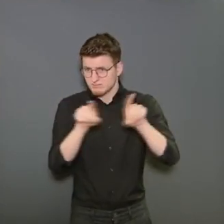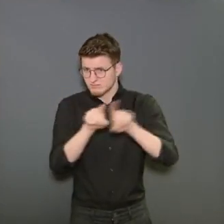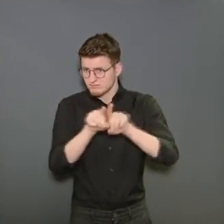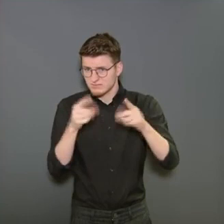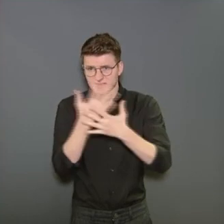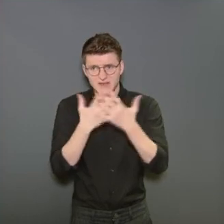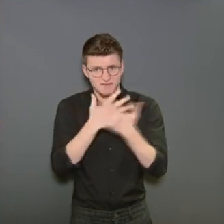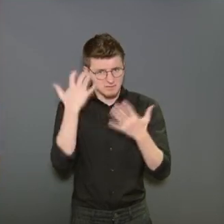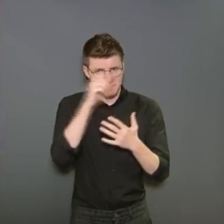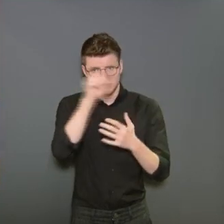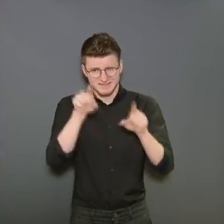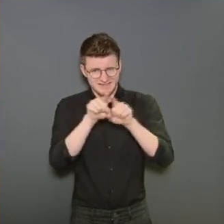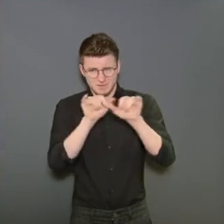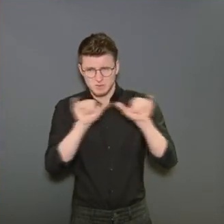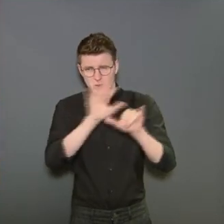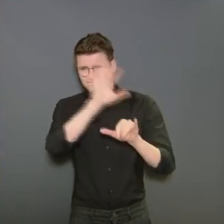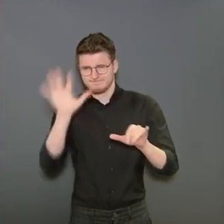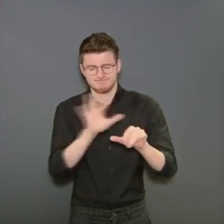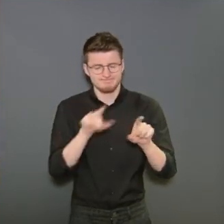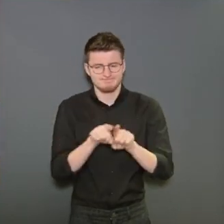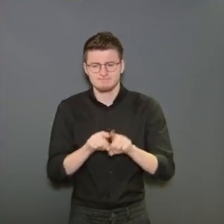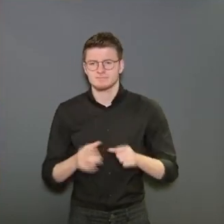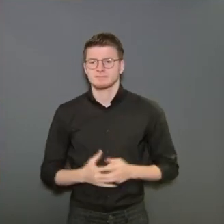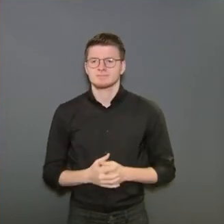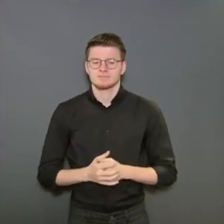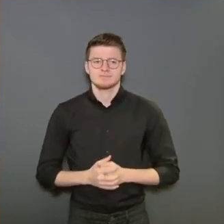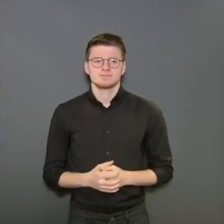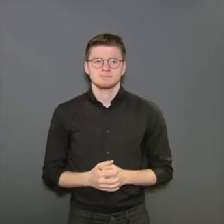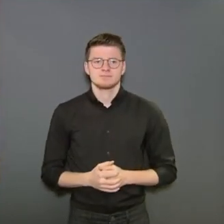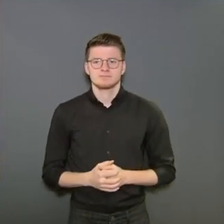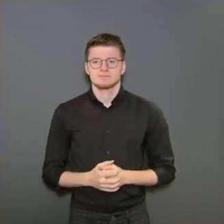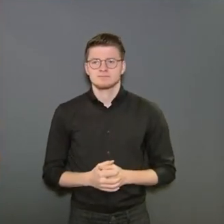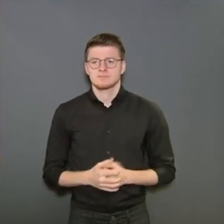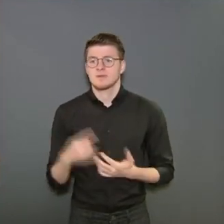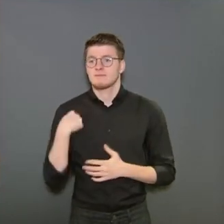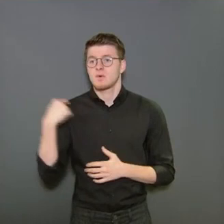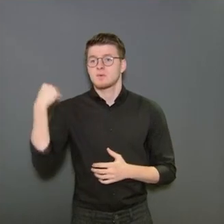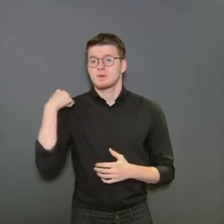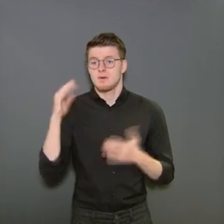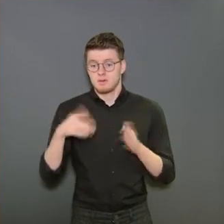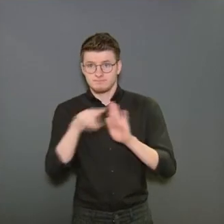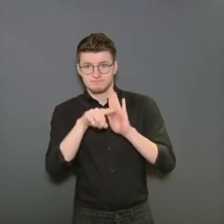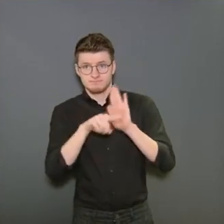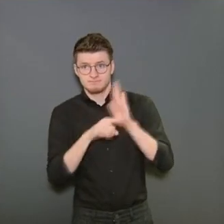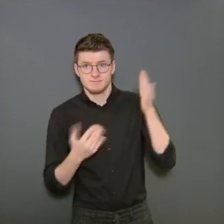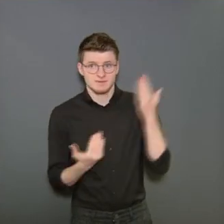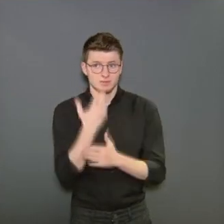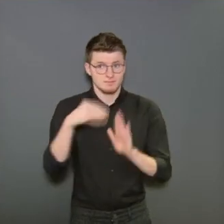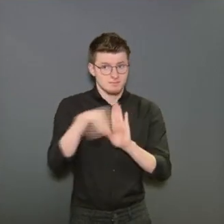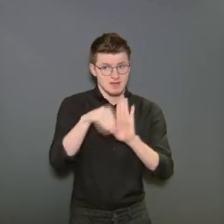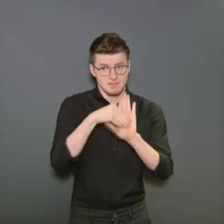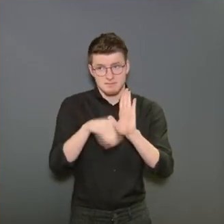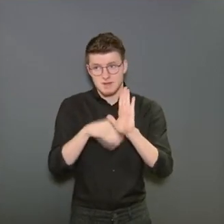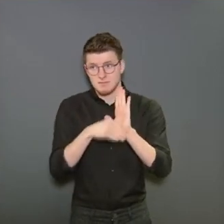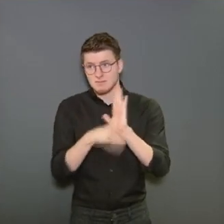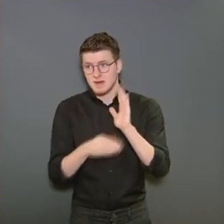provinces, les données s'orientent dans la même direction. La semaine dernière, nous avons déjà imposé un certain